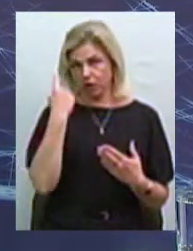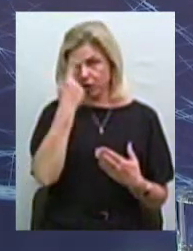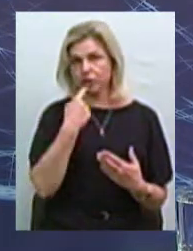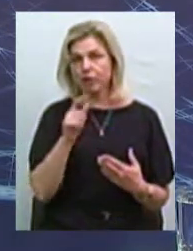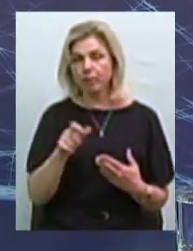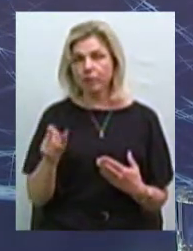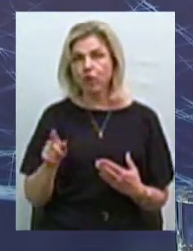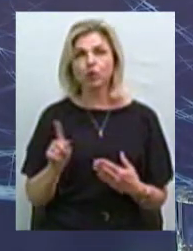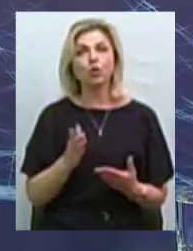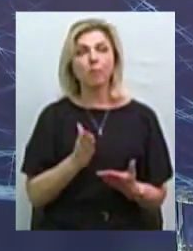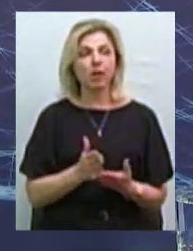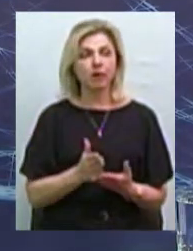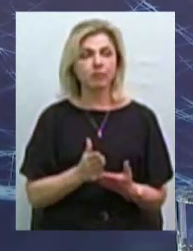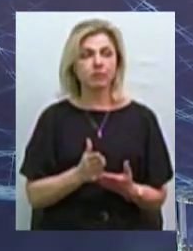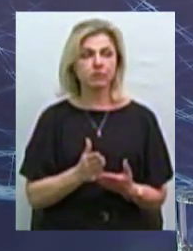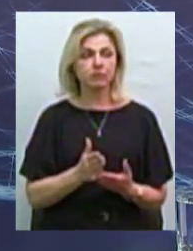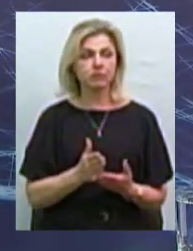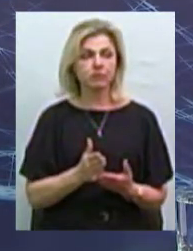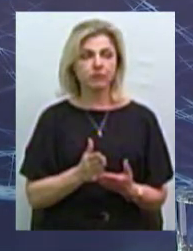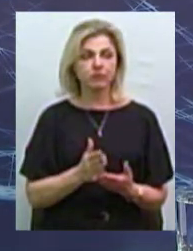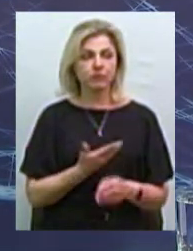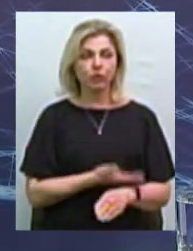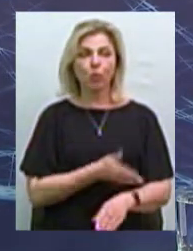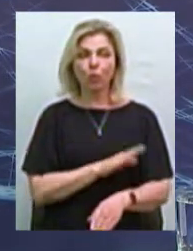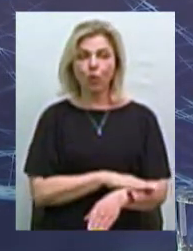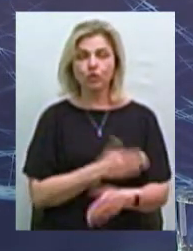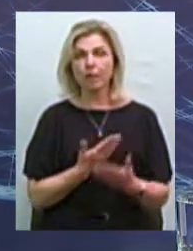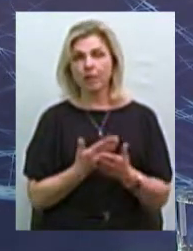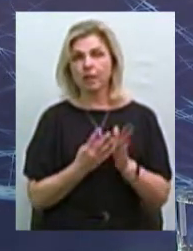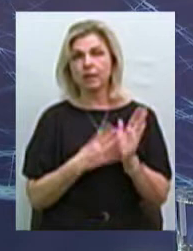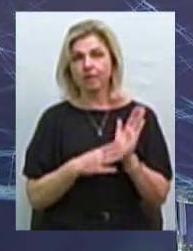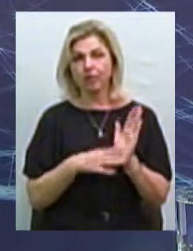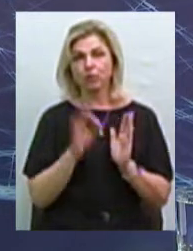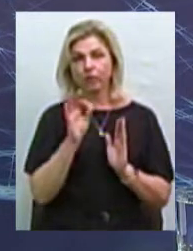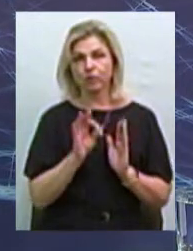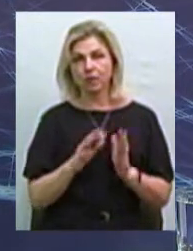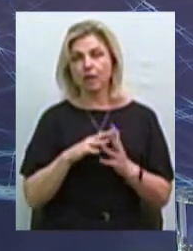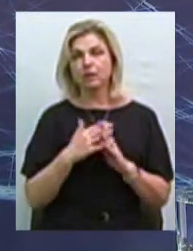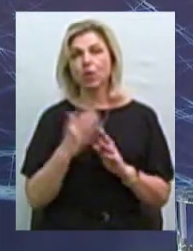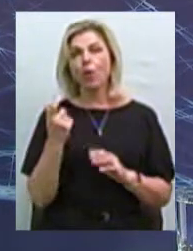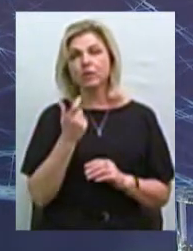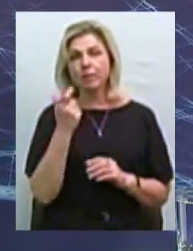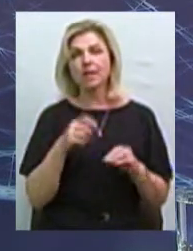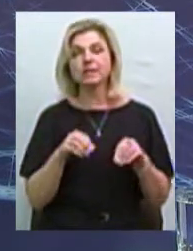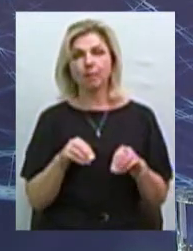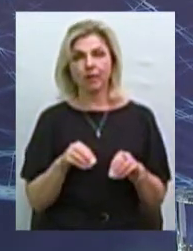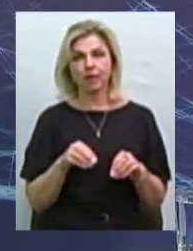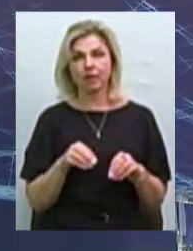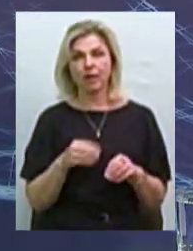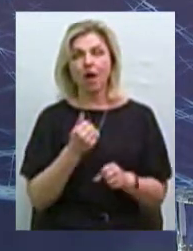Що ми маємо? У Польщі майже 90% сільськосподарських земель